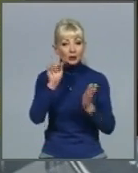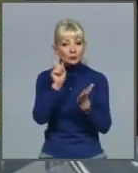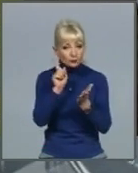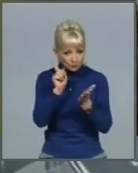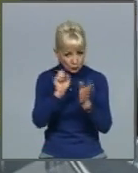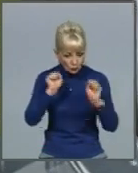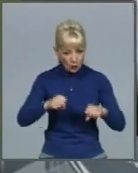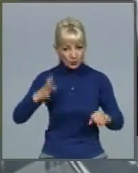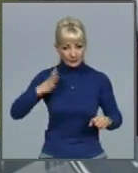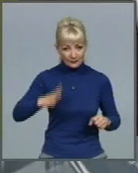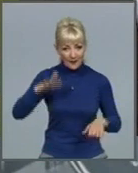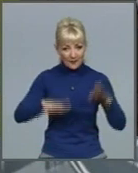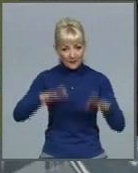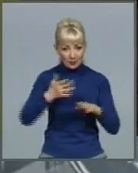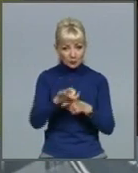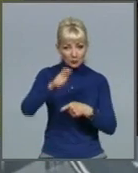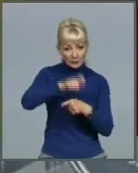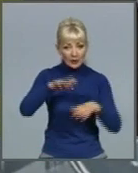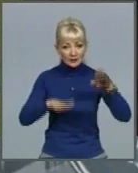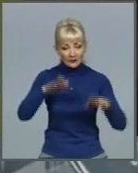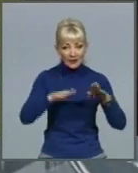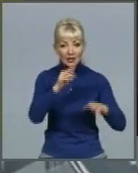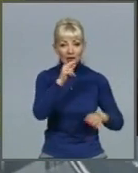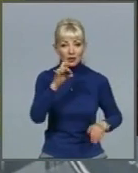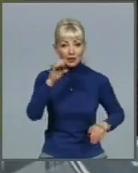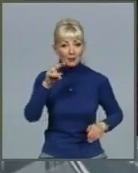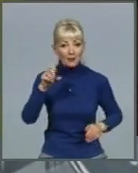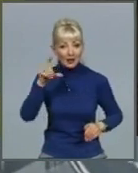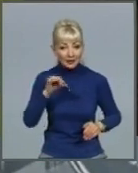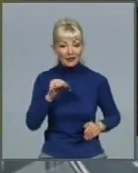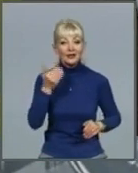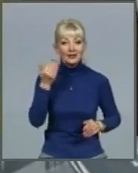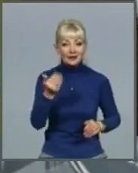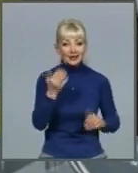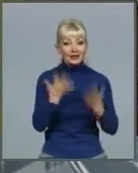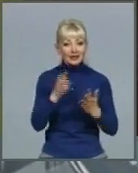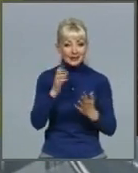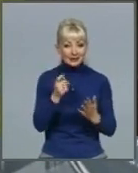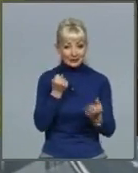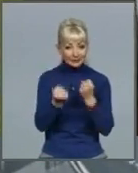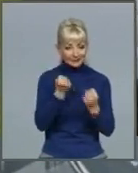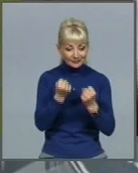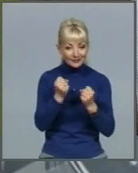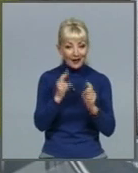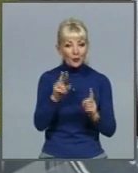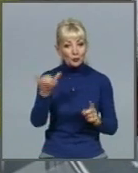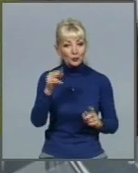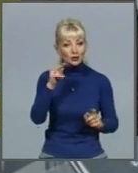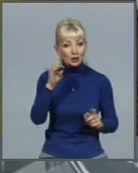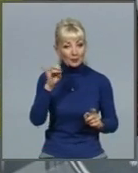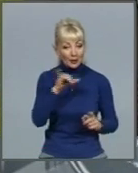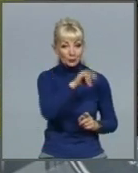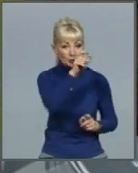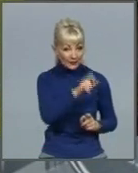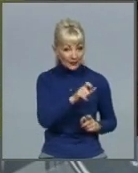перевищує вагу самої черепахи. Якби хребет людини був так само міцний, як панцир цієї черепахи, то людина могла б втримати на